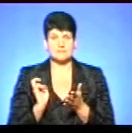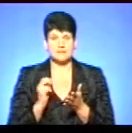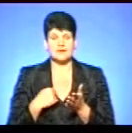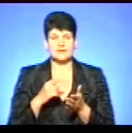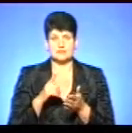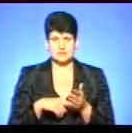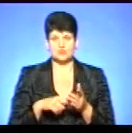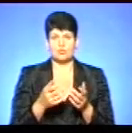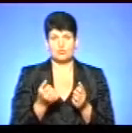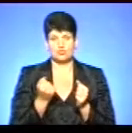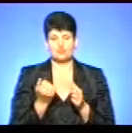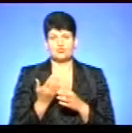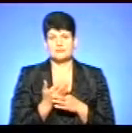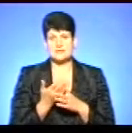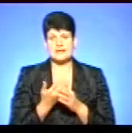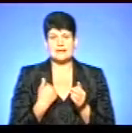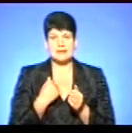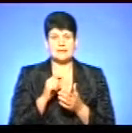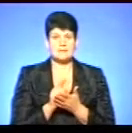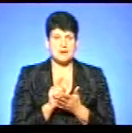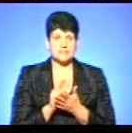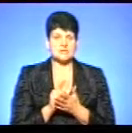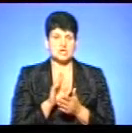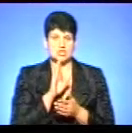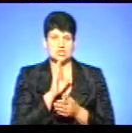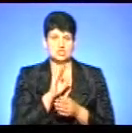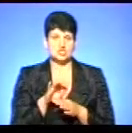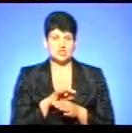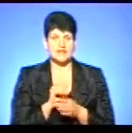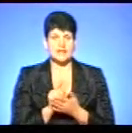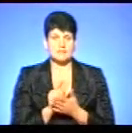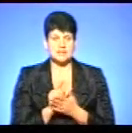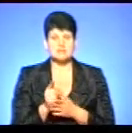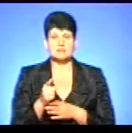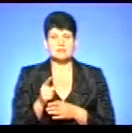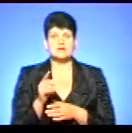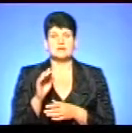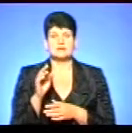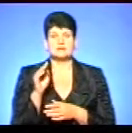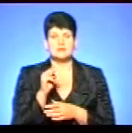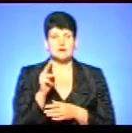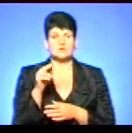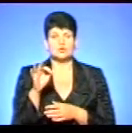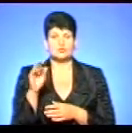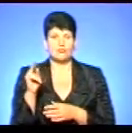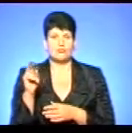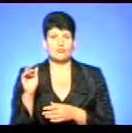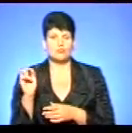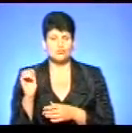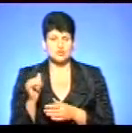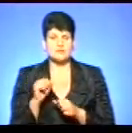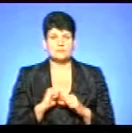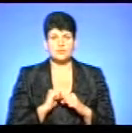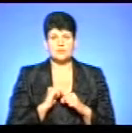отримую субсидію, тому що я на пенсії, жінка на пенсії. Тернополянин Тарас Довбуш каже, сподівається, що й